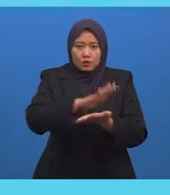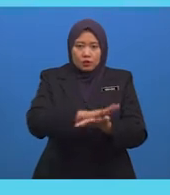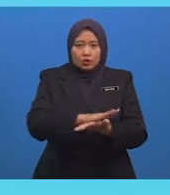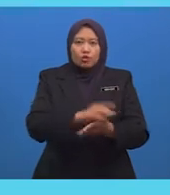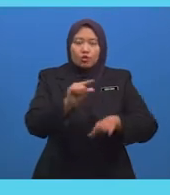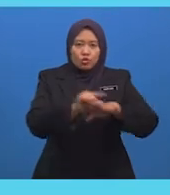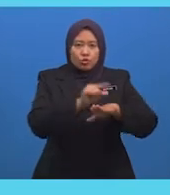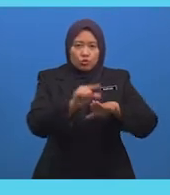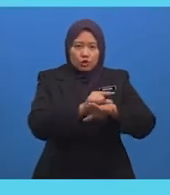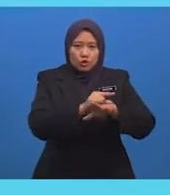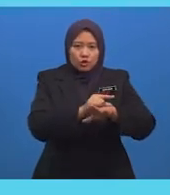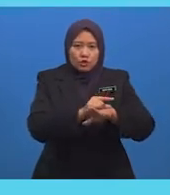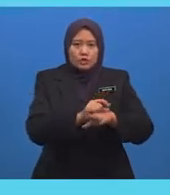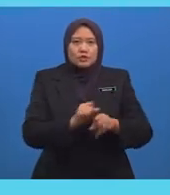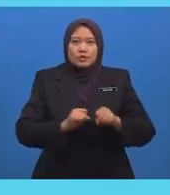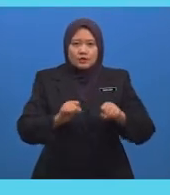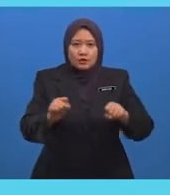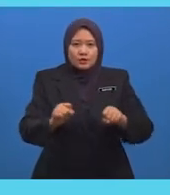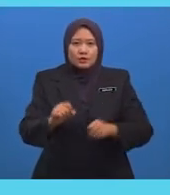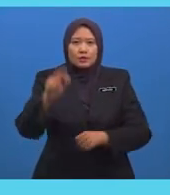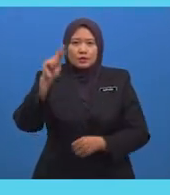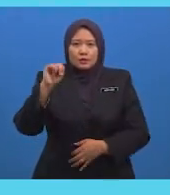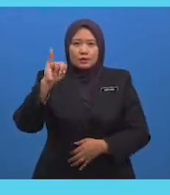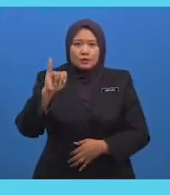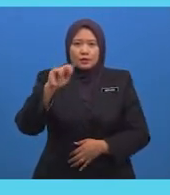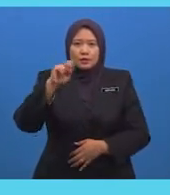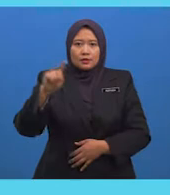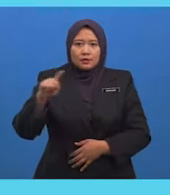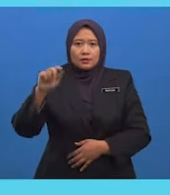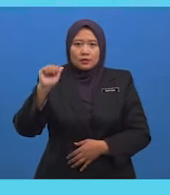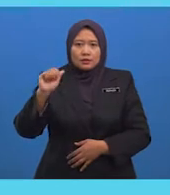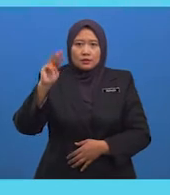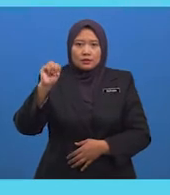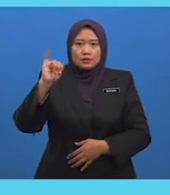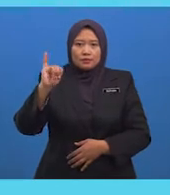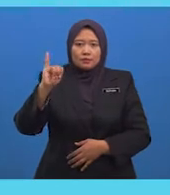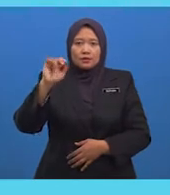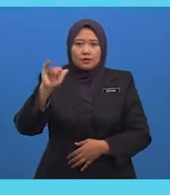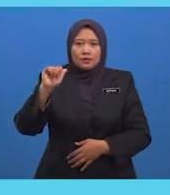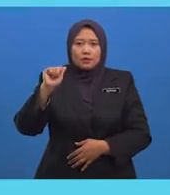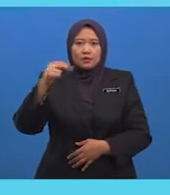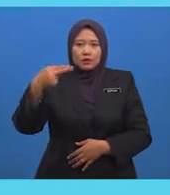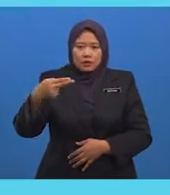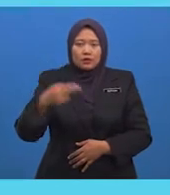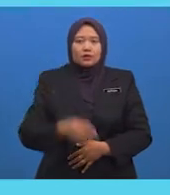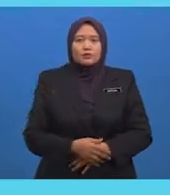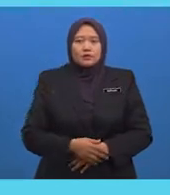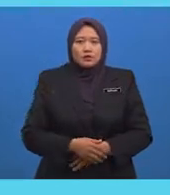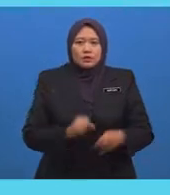Nizamiah Iaitu Sistem Kelas Ataupun Pembelajaran Secara Forma Kaedah Ini